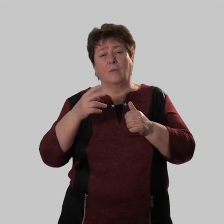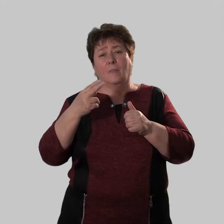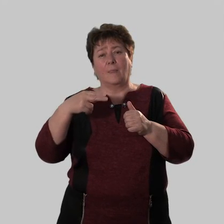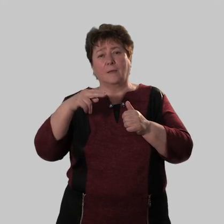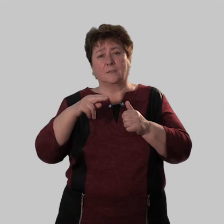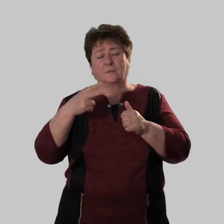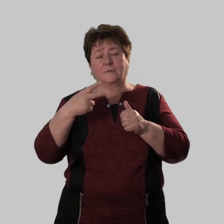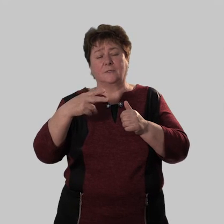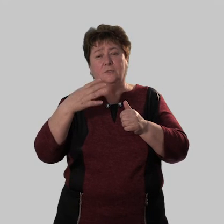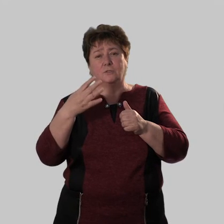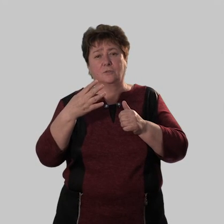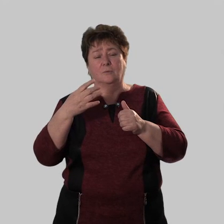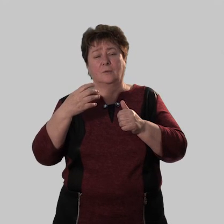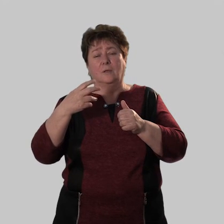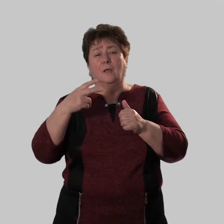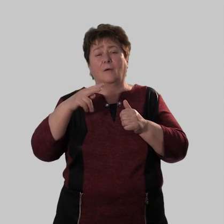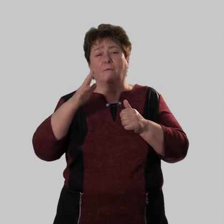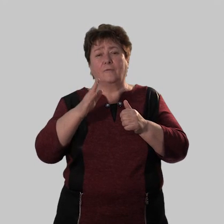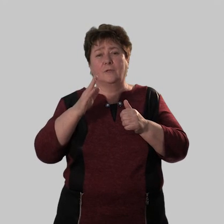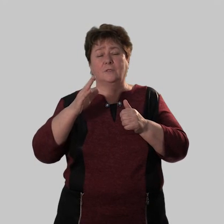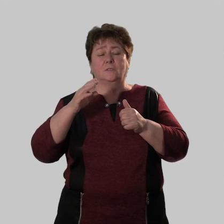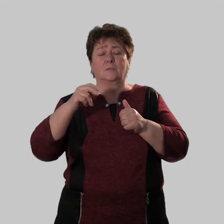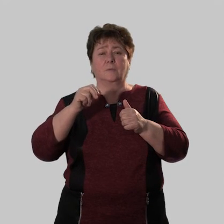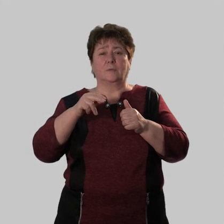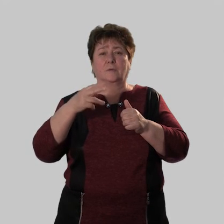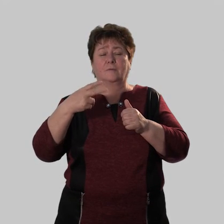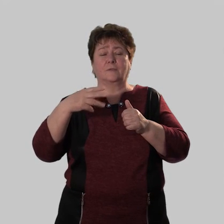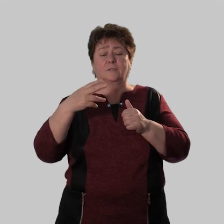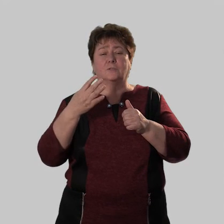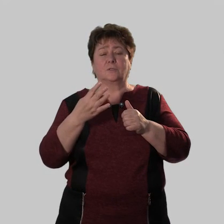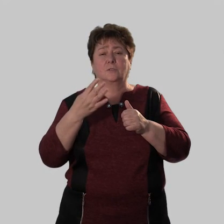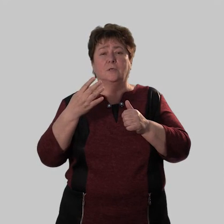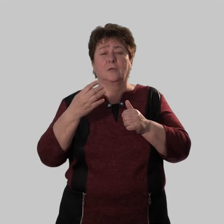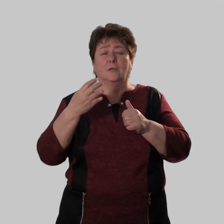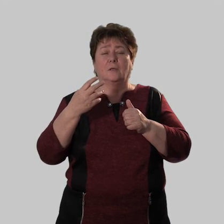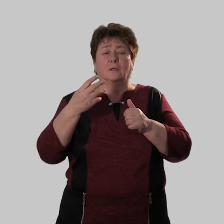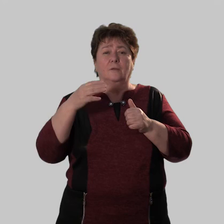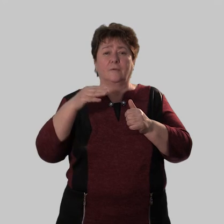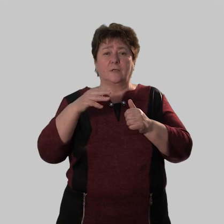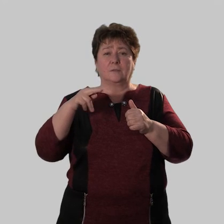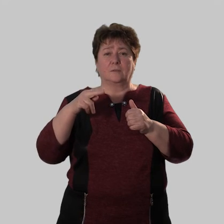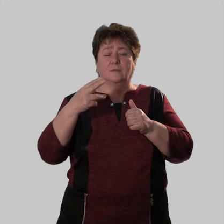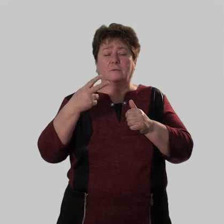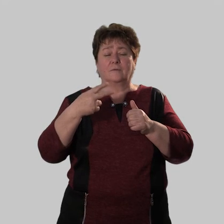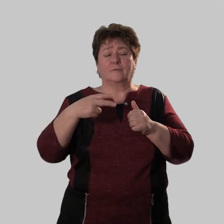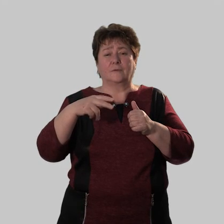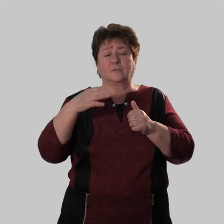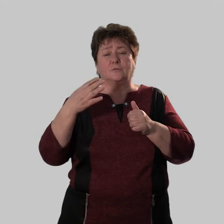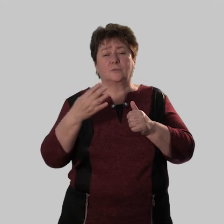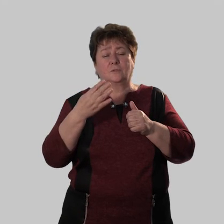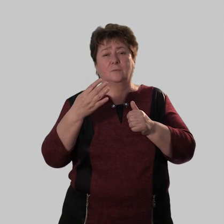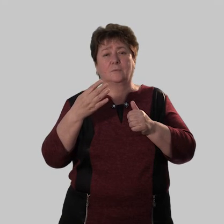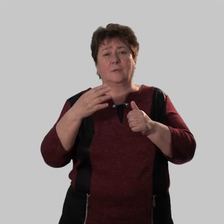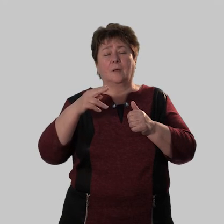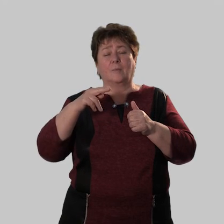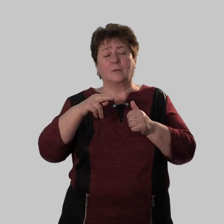дательный падеж двадцати четырем винительный падеж двадцать четыре творительный падеж двадцатью